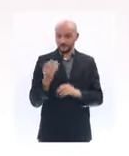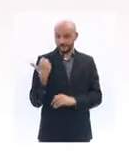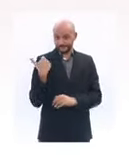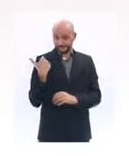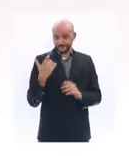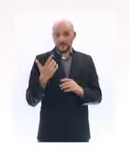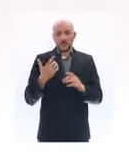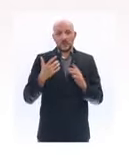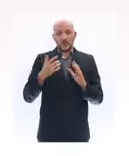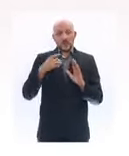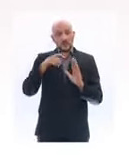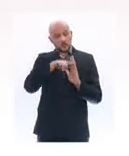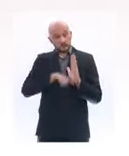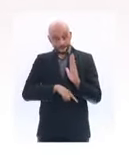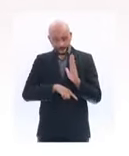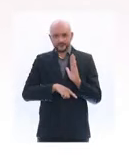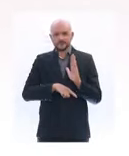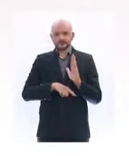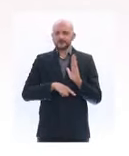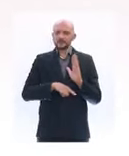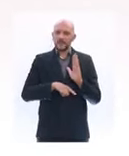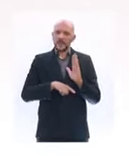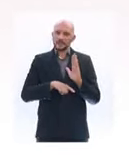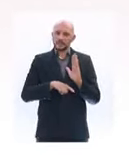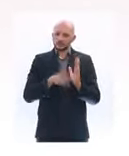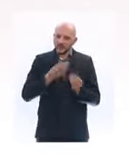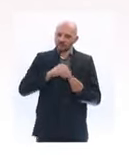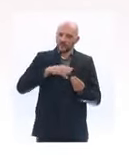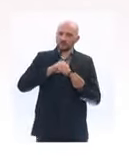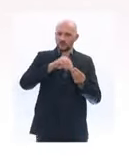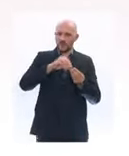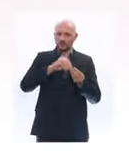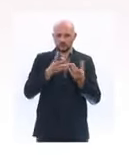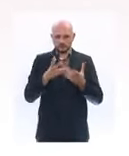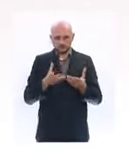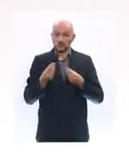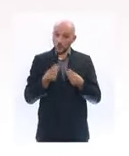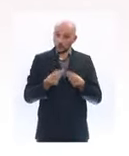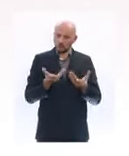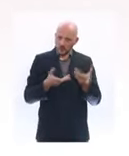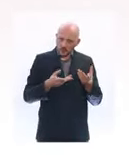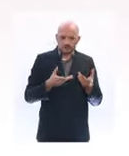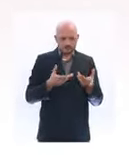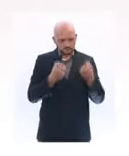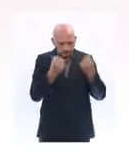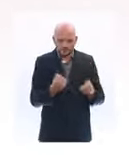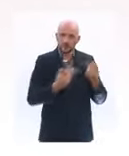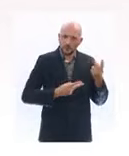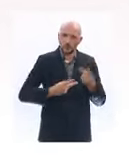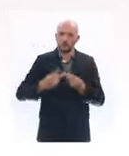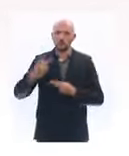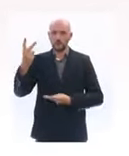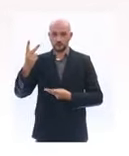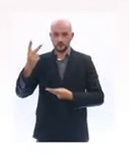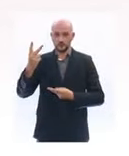prises lors du couvre-feu. Le passage à une nouvelle étape va nous conduire non seulement à les